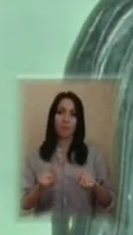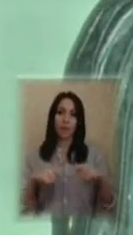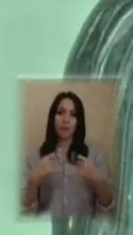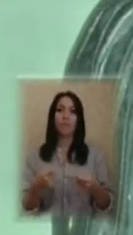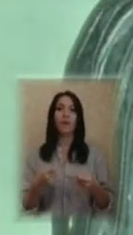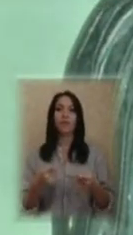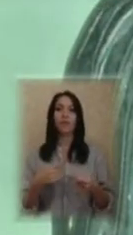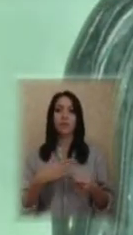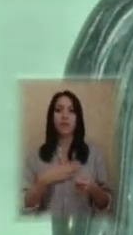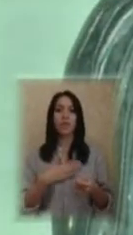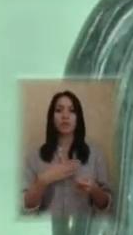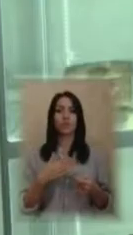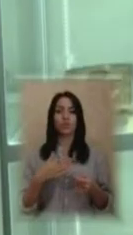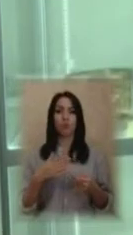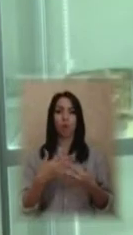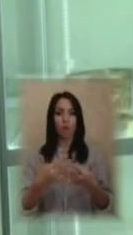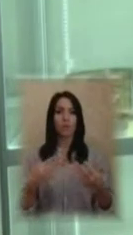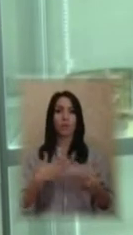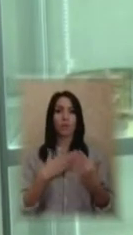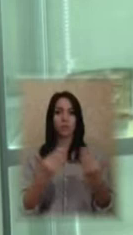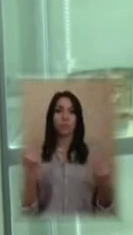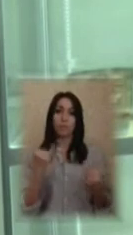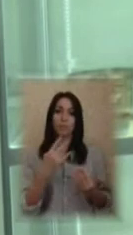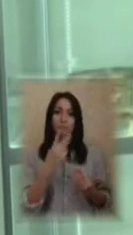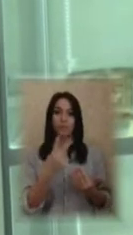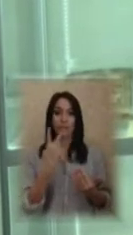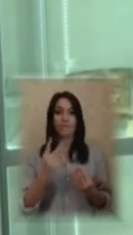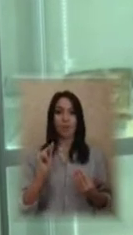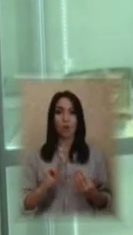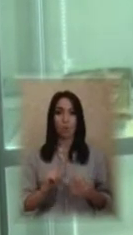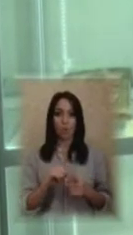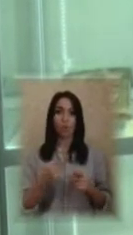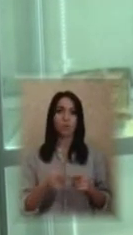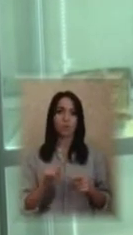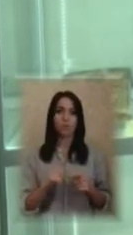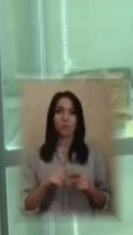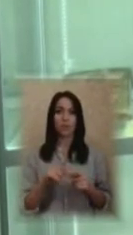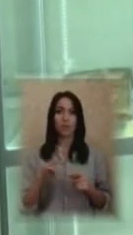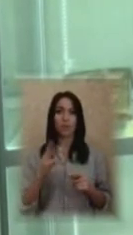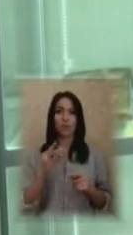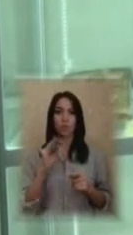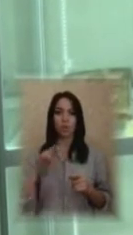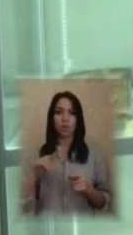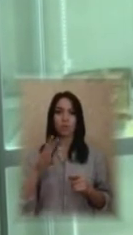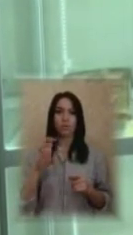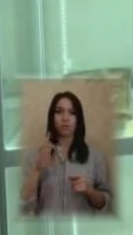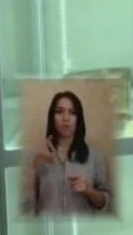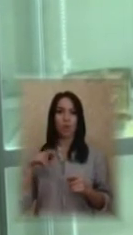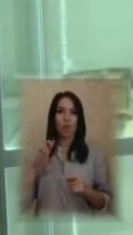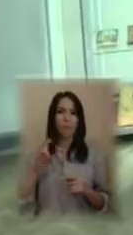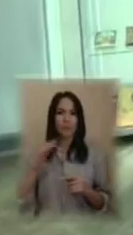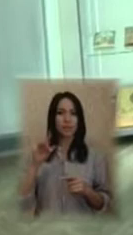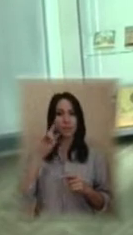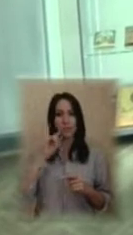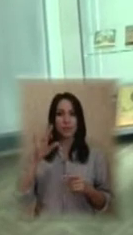нашій колекції, в нашій експозиції зараз представлено дві роботи. Це Ніл Столбенський, відомий пустельник, якого дуже любили в